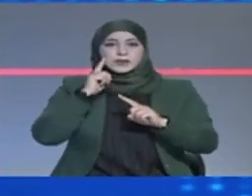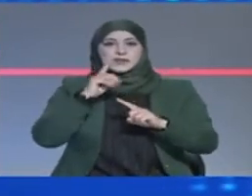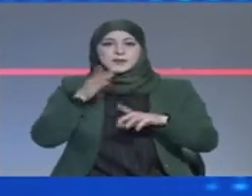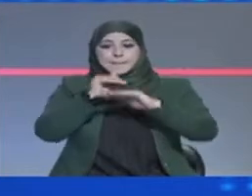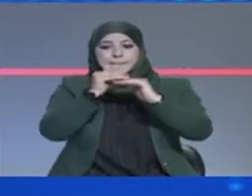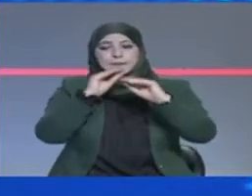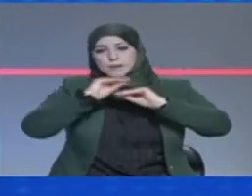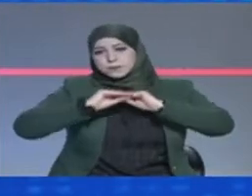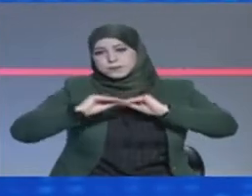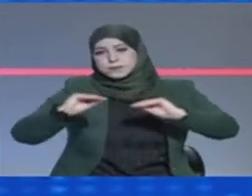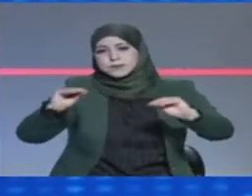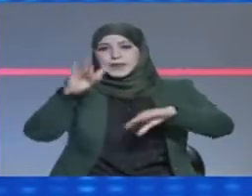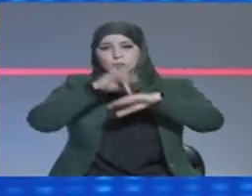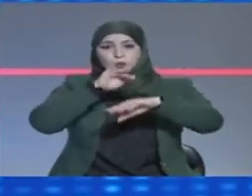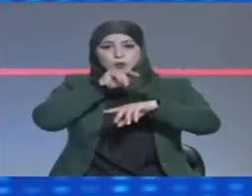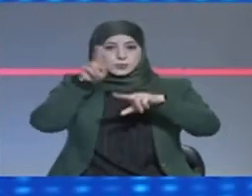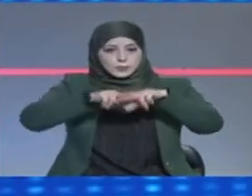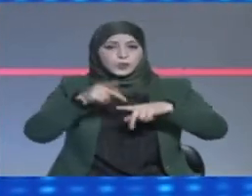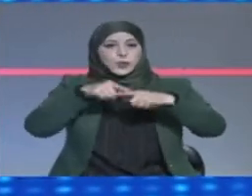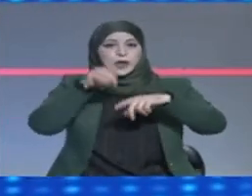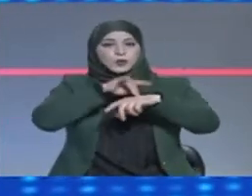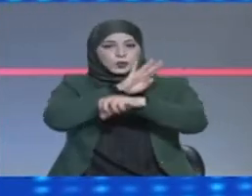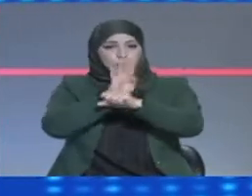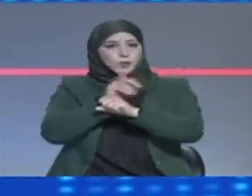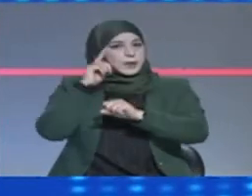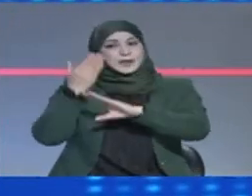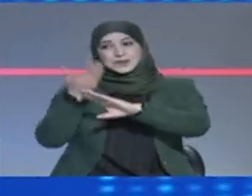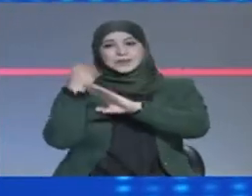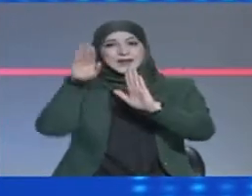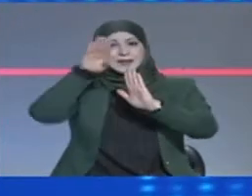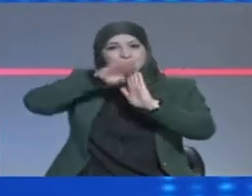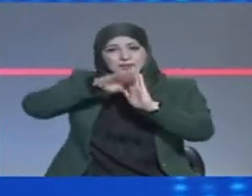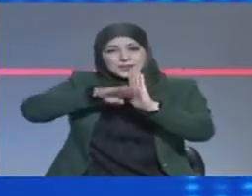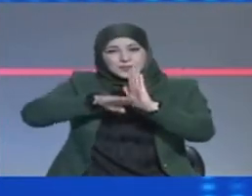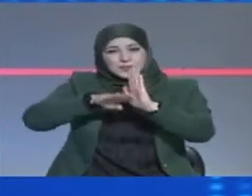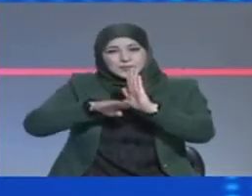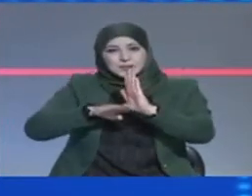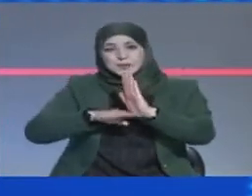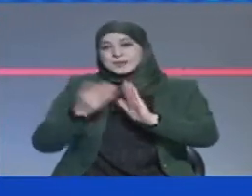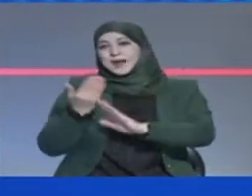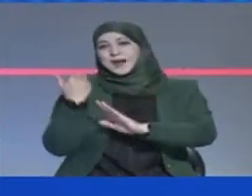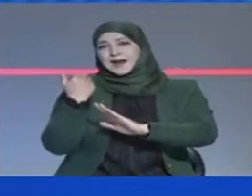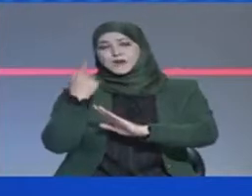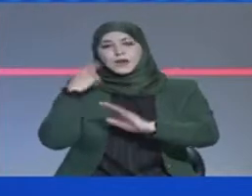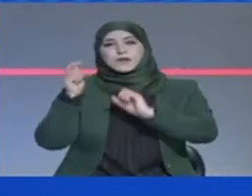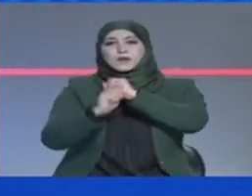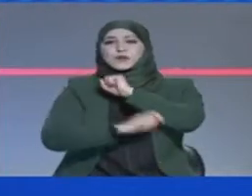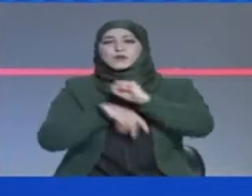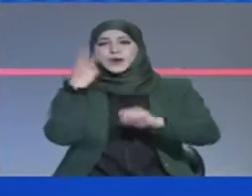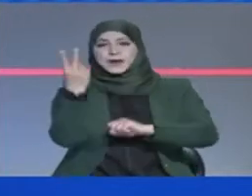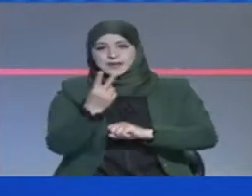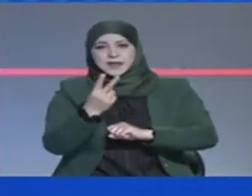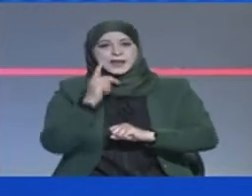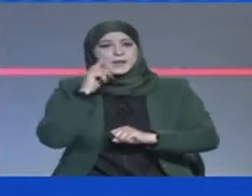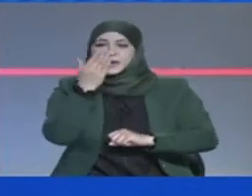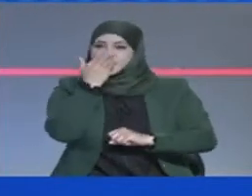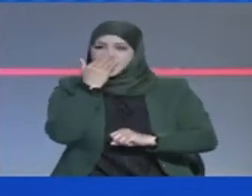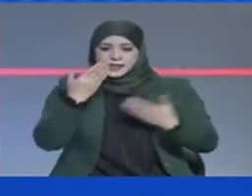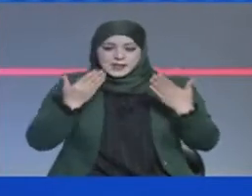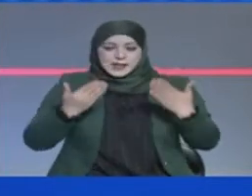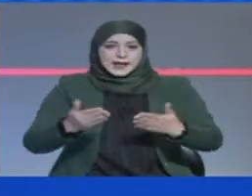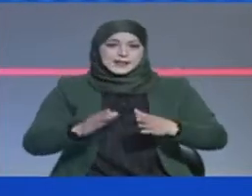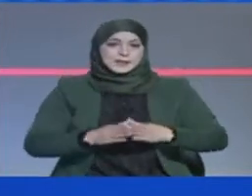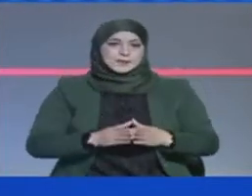حالات الوفايات والإصابات اليومية بعد الانخفاض الذي عرفته مؤشرات انتشار الفيروس في الأسبوع الثاني من فيفريا